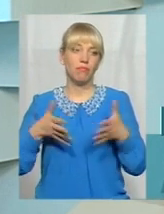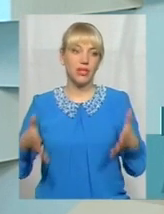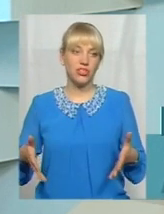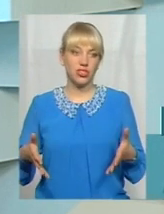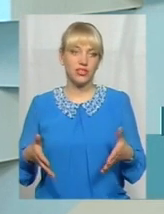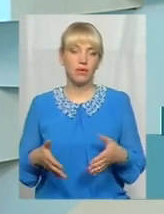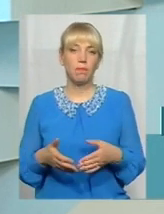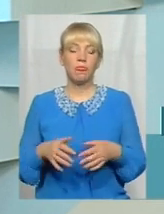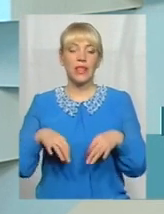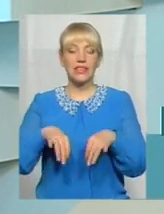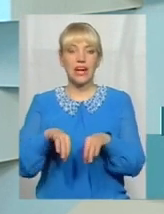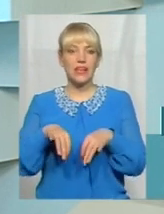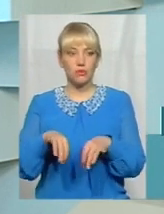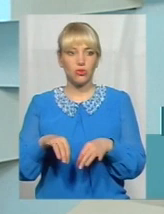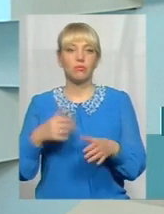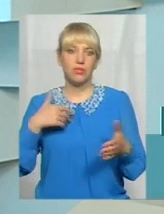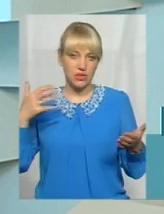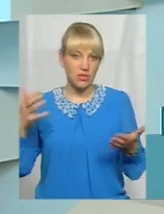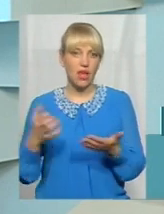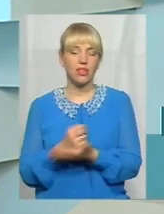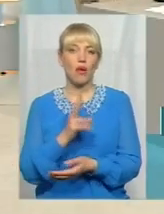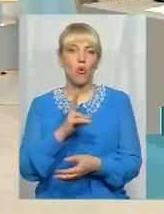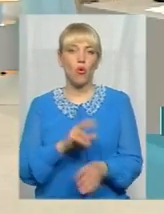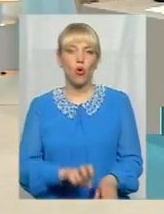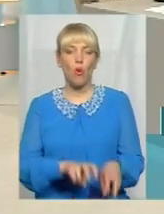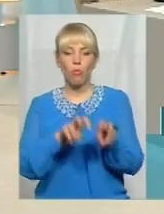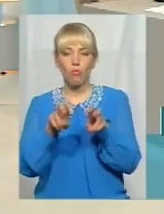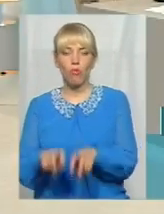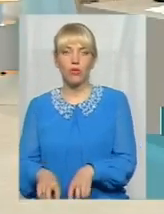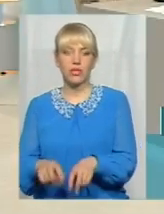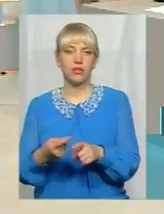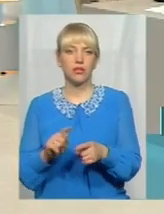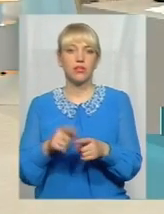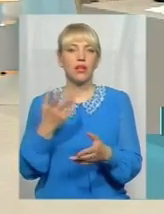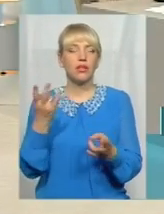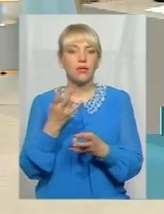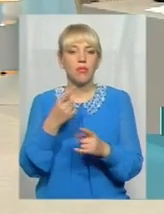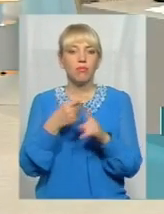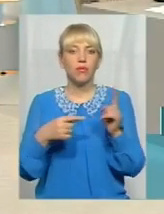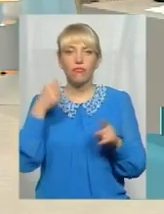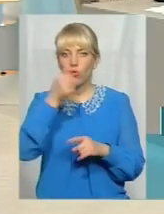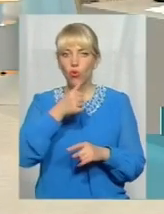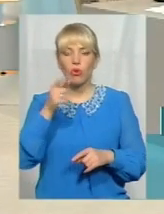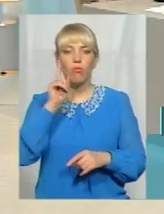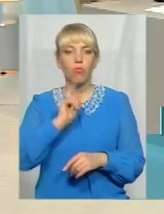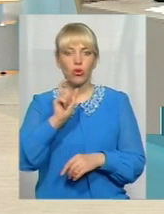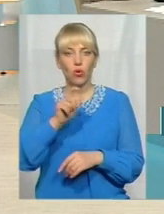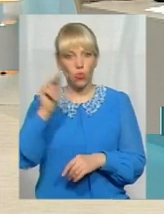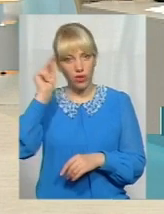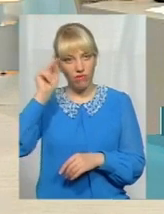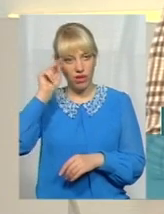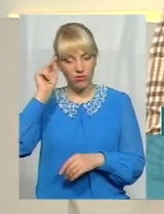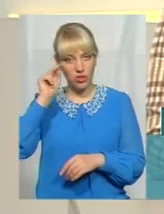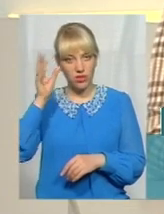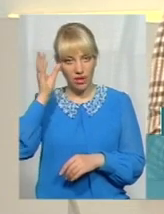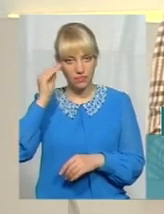транспортних засобів ми знайдемо, кого туди посадити. Але це має пройти десь приблизно пів року, поки люди вивчаться. Ну так, це така